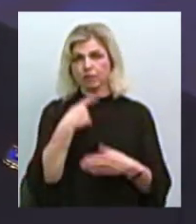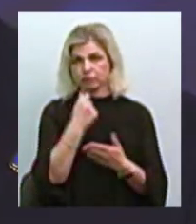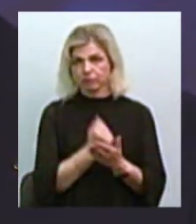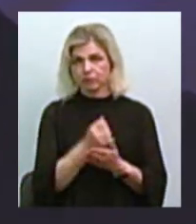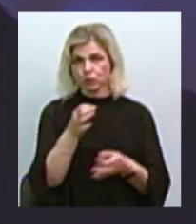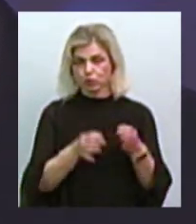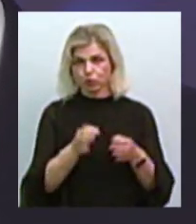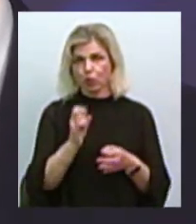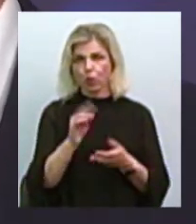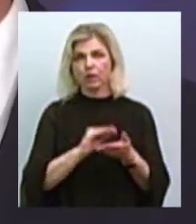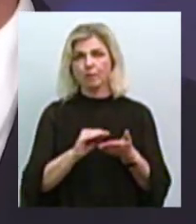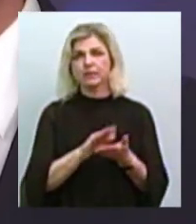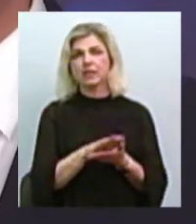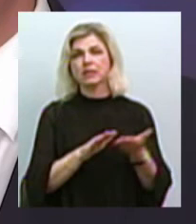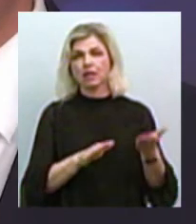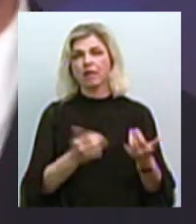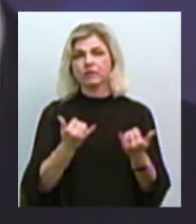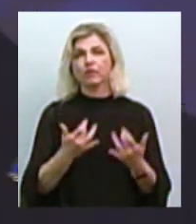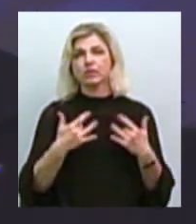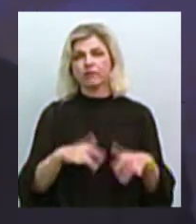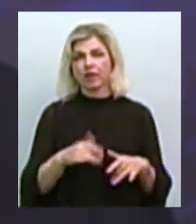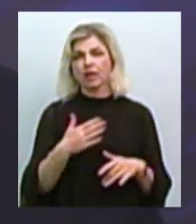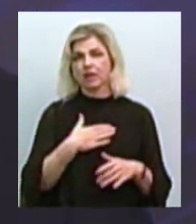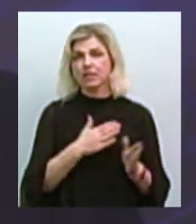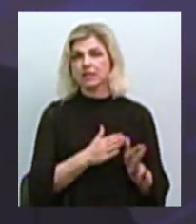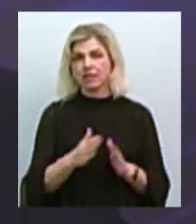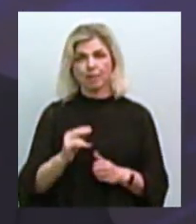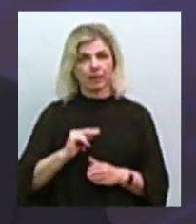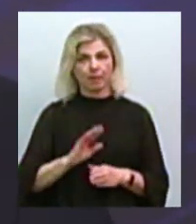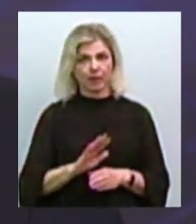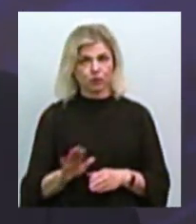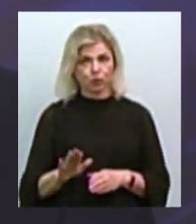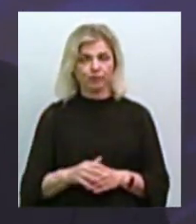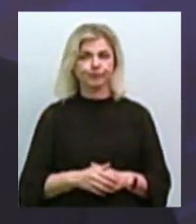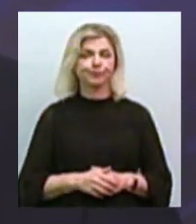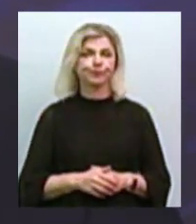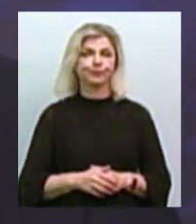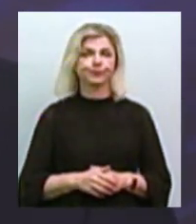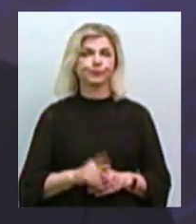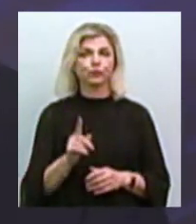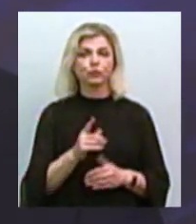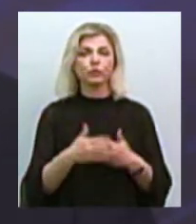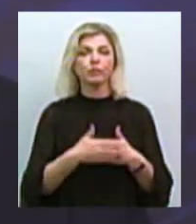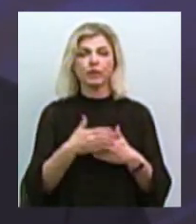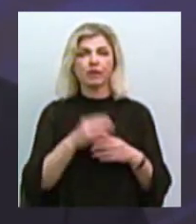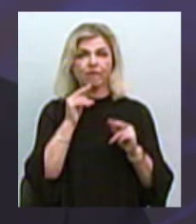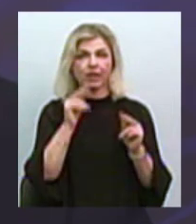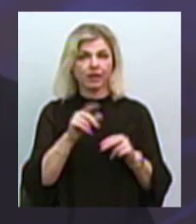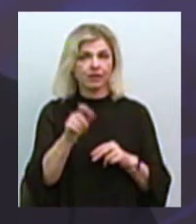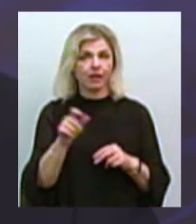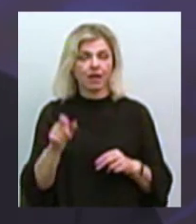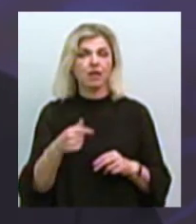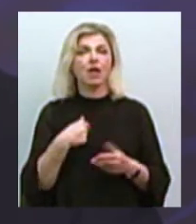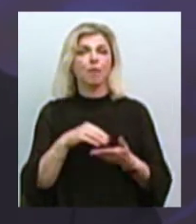знаєте, він написав заяву, він на сьогодні звільнений, і в нашій системі він не працює. А те, що стосується покарання винних, то, знову ж таки,